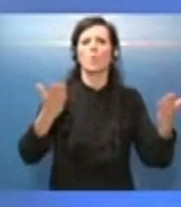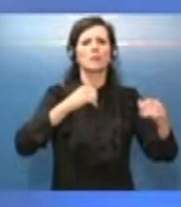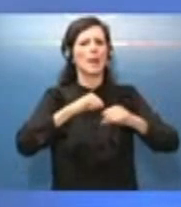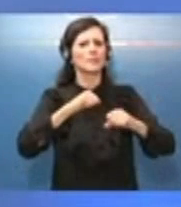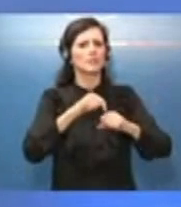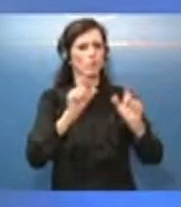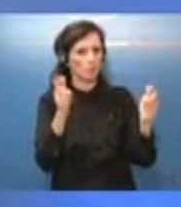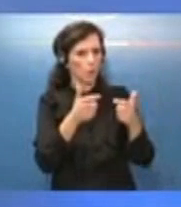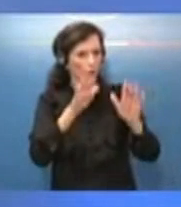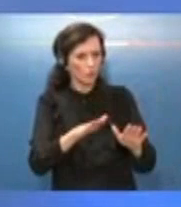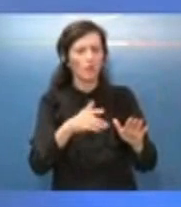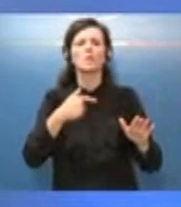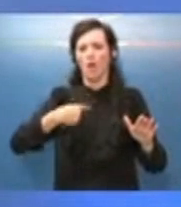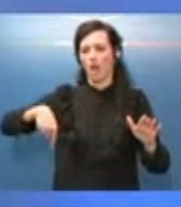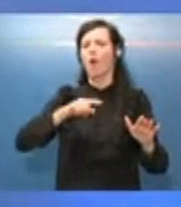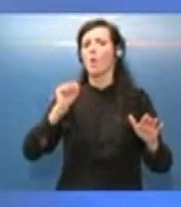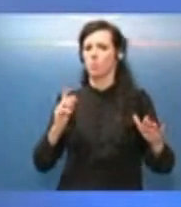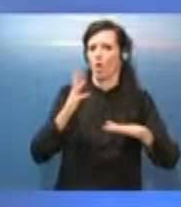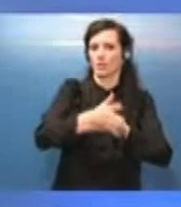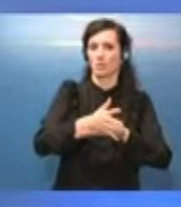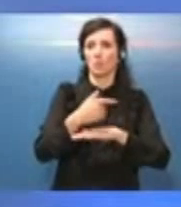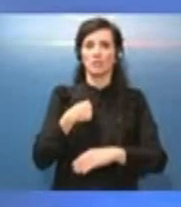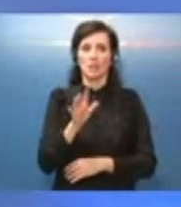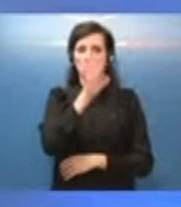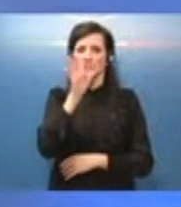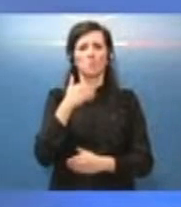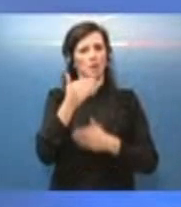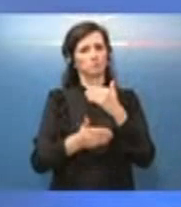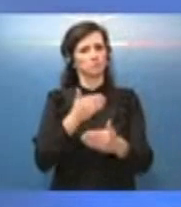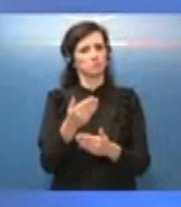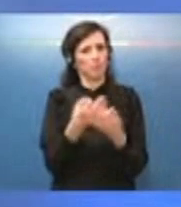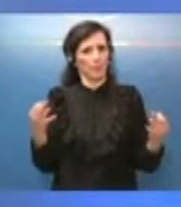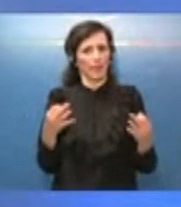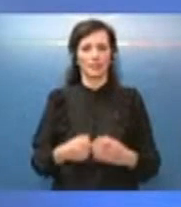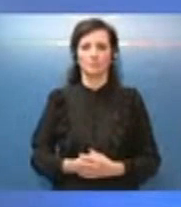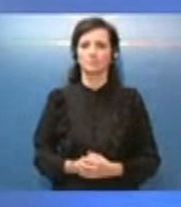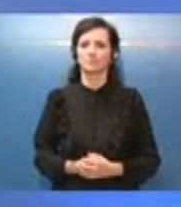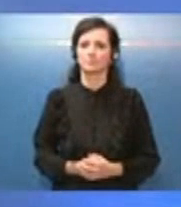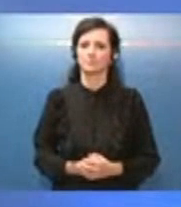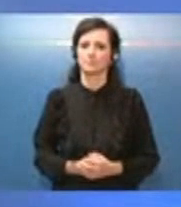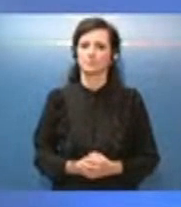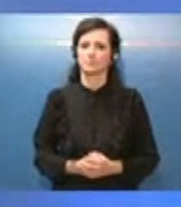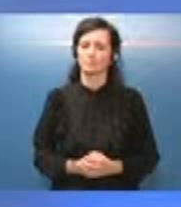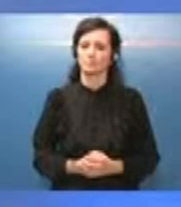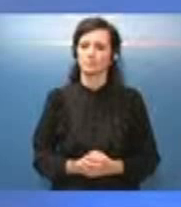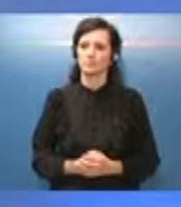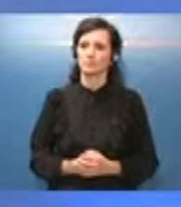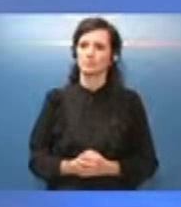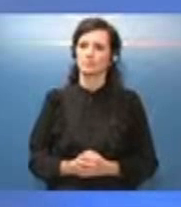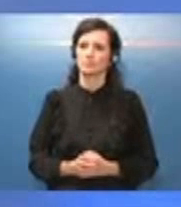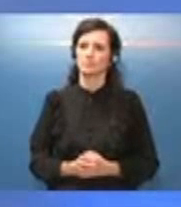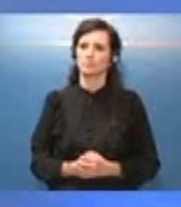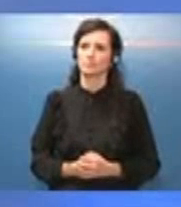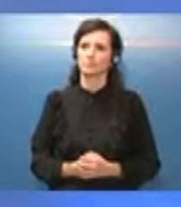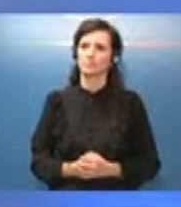quindi l'impressione che stiamo andando molto bene ecco tra l'altro dunque noi dovremmo